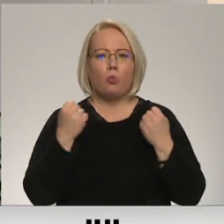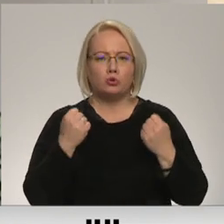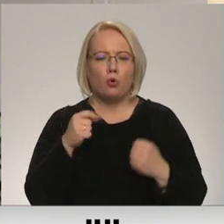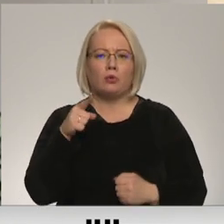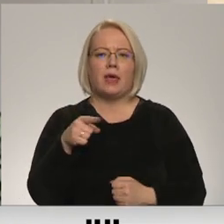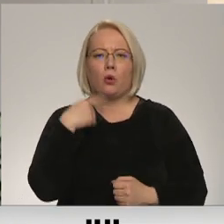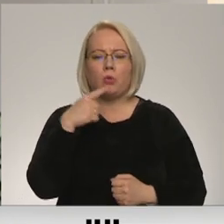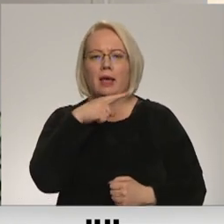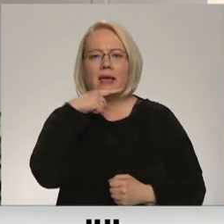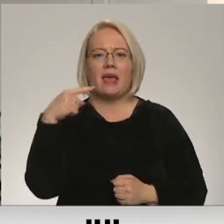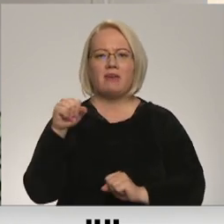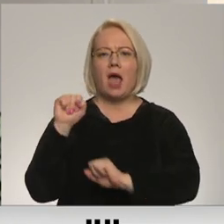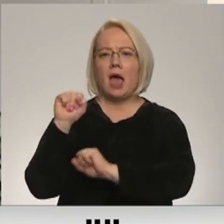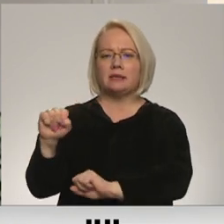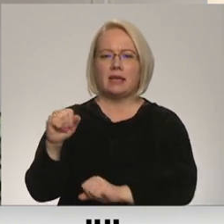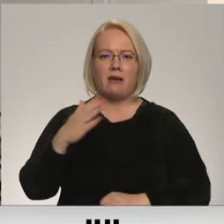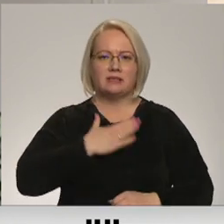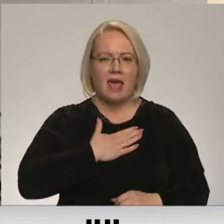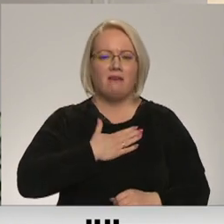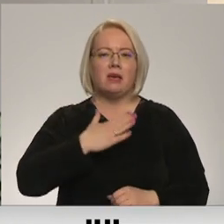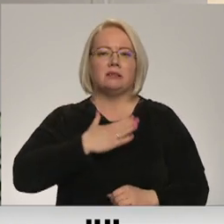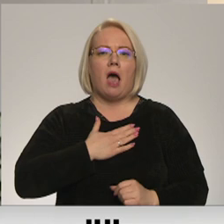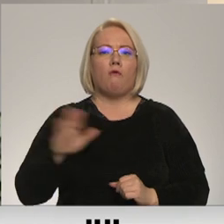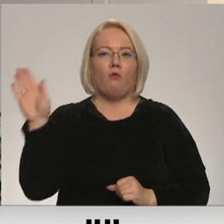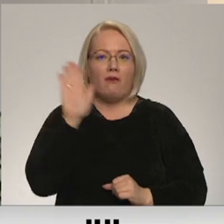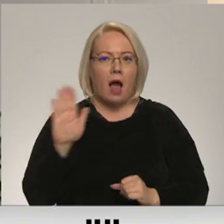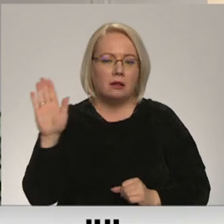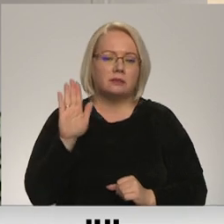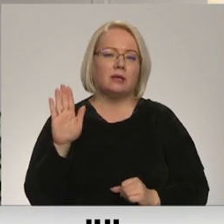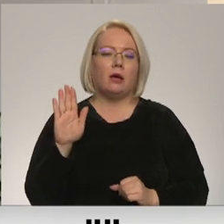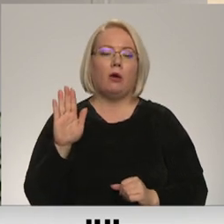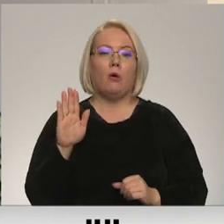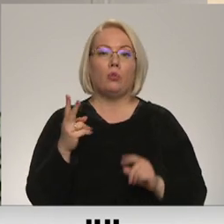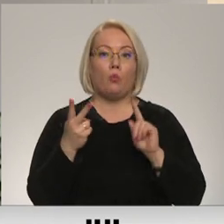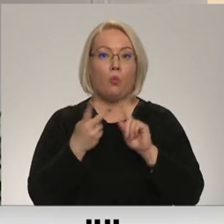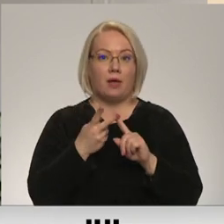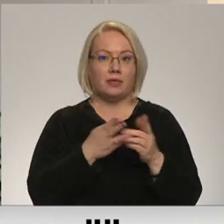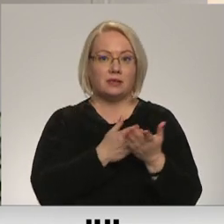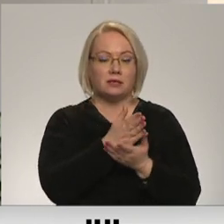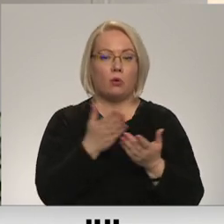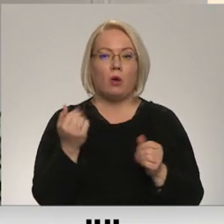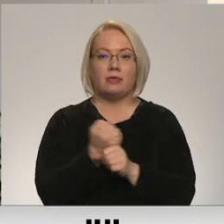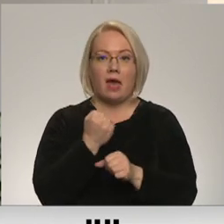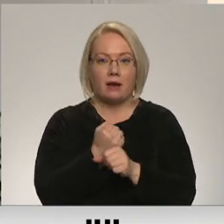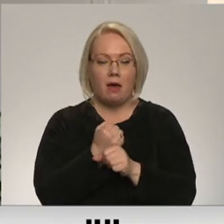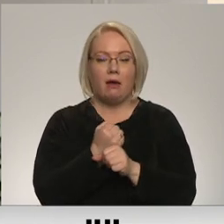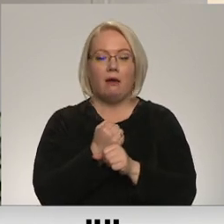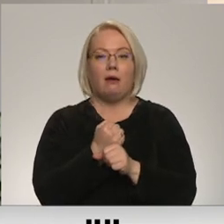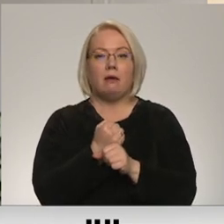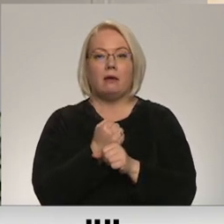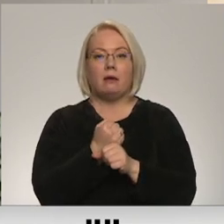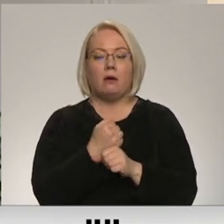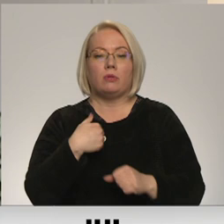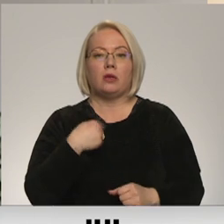šobrīd aizstāv sevi, savu valsti. Otrais, ko viņam vajag darīt un ko viņi dara,